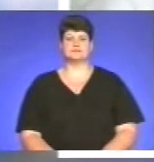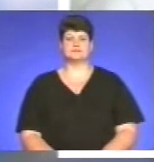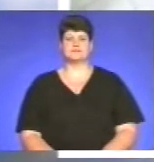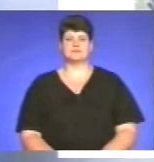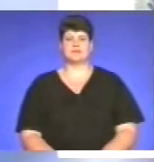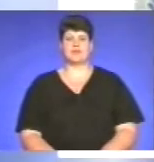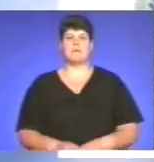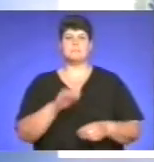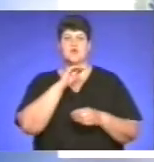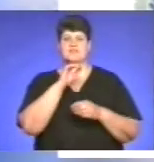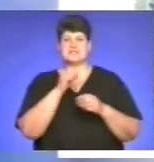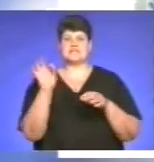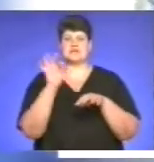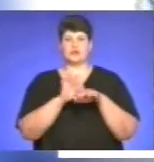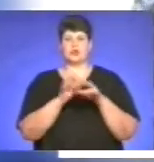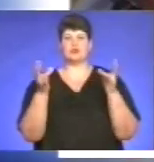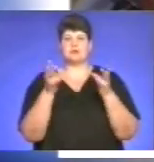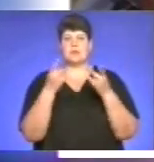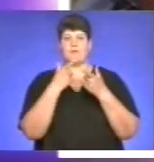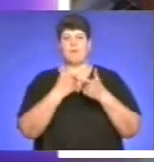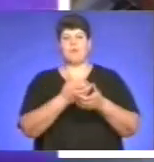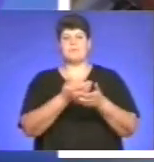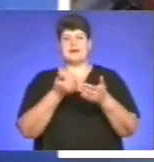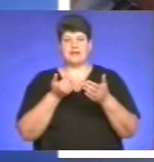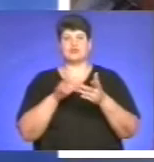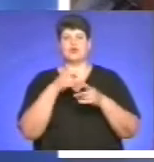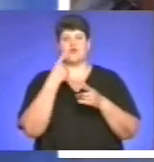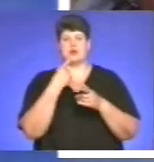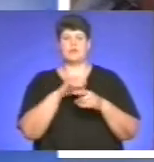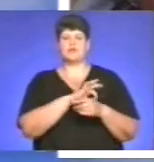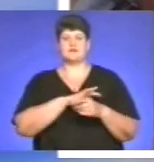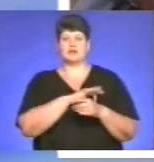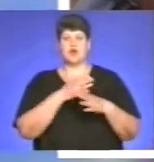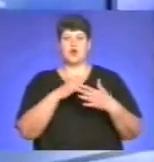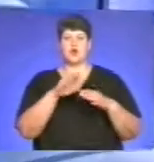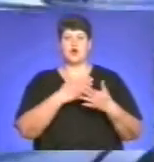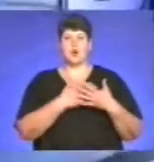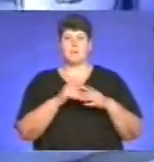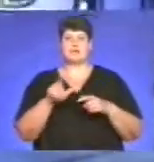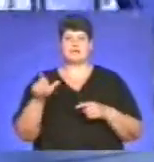Професійні захворювання потрібно попереджувати переконані профспілки та громадськість області.